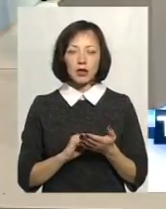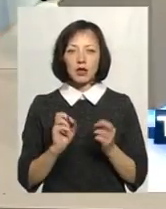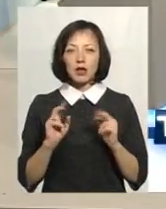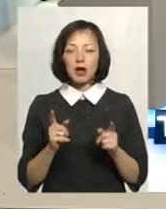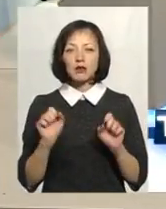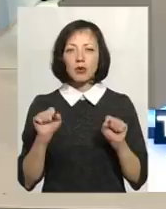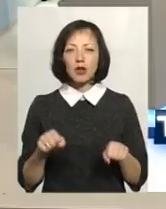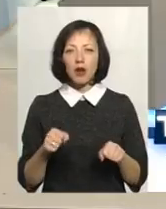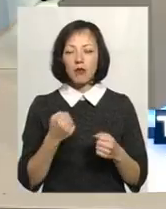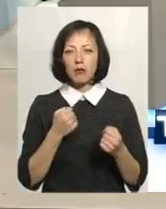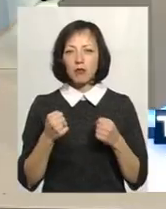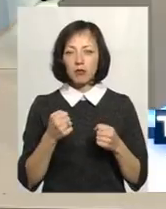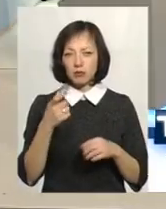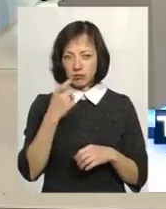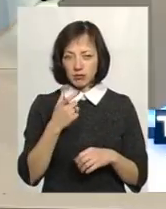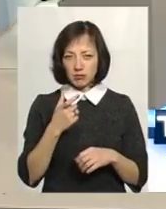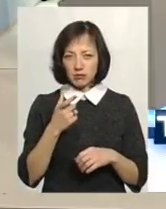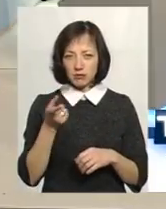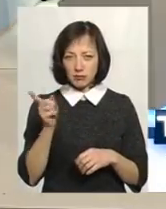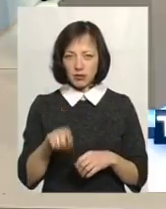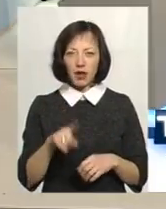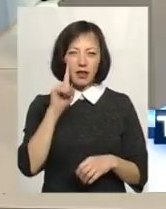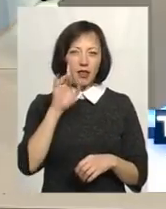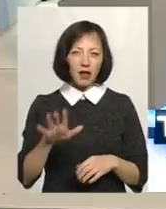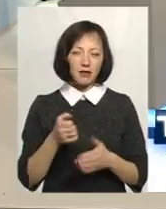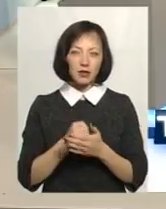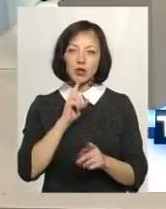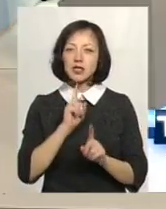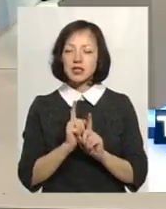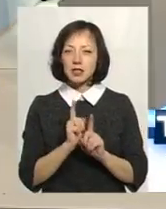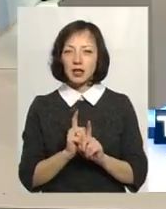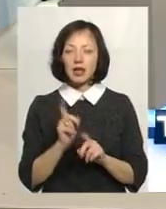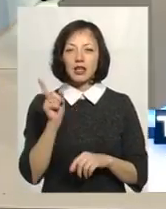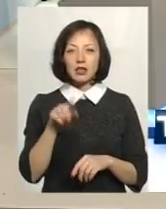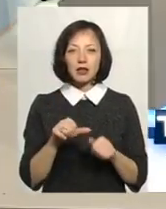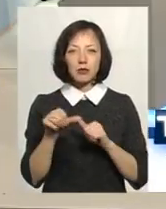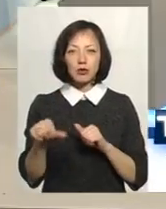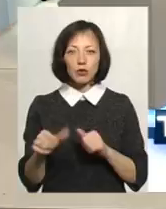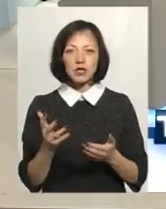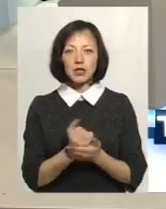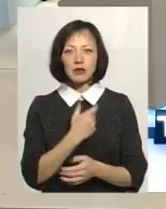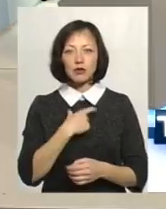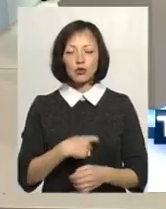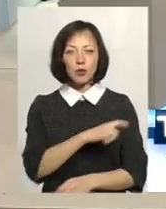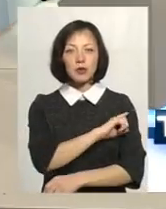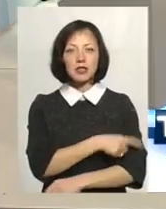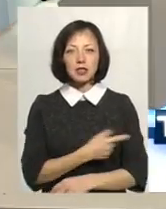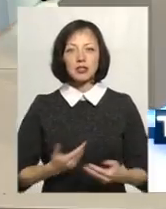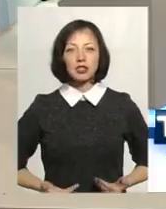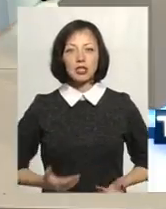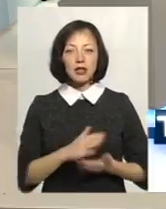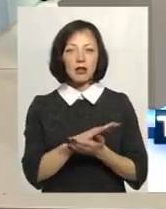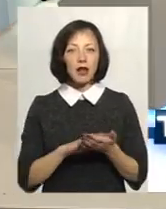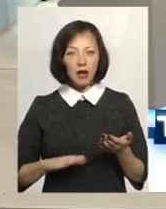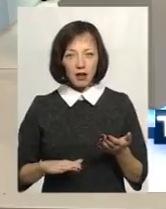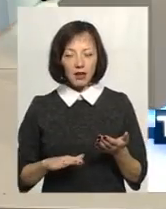вона змогла побороти в собі і навіть ненавість до сестри. Крім того, знайти в собі сили, жити далі,